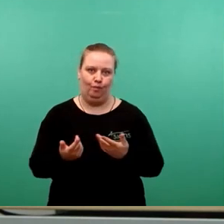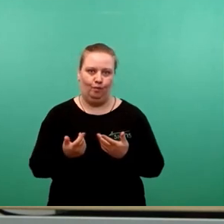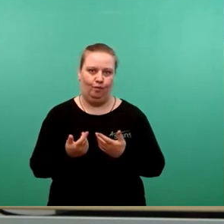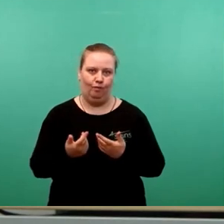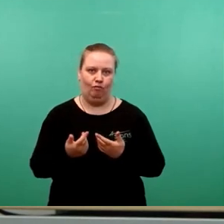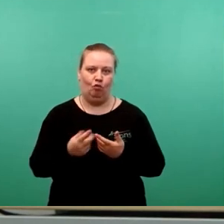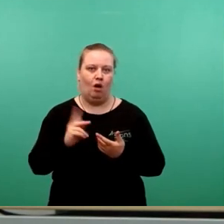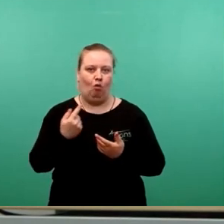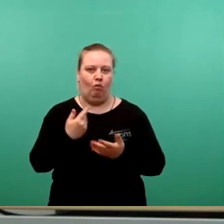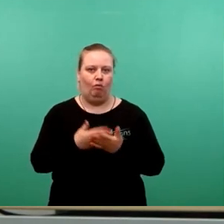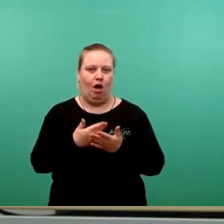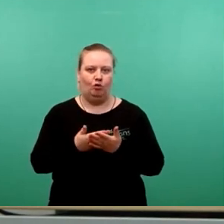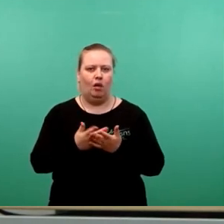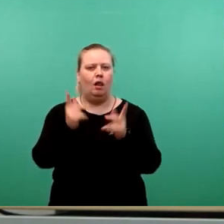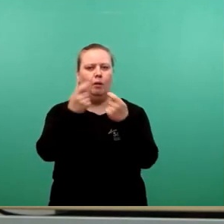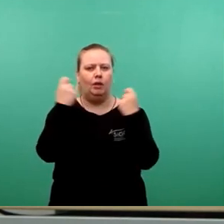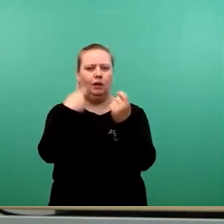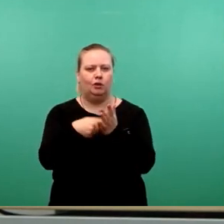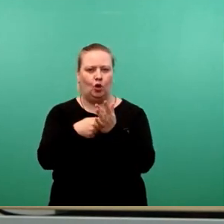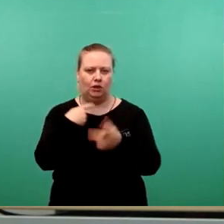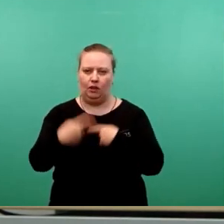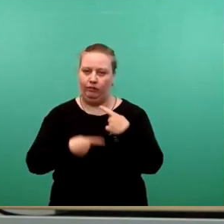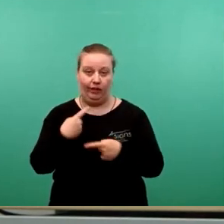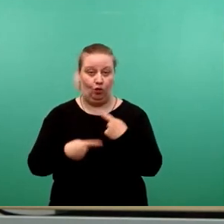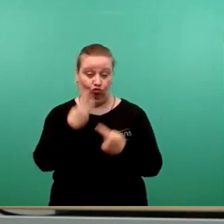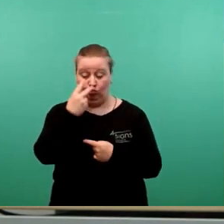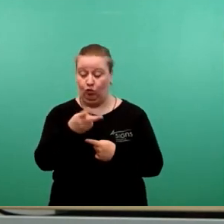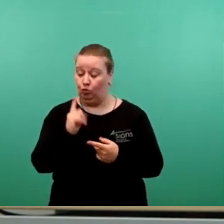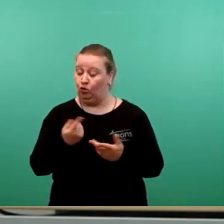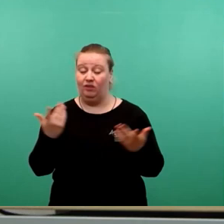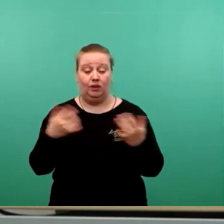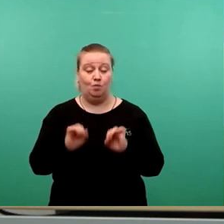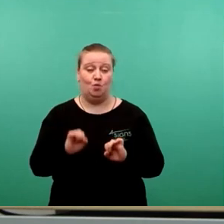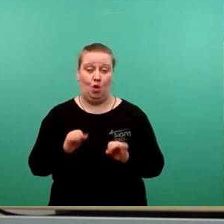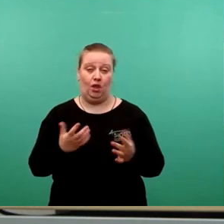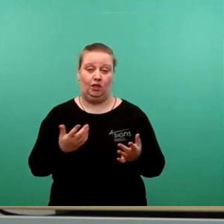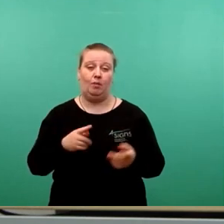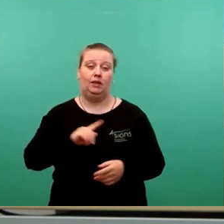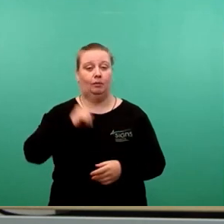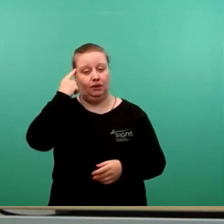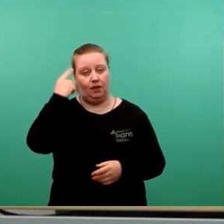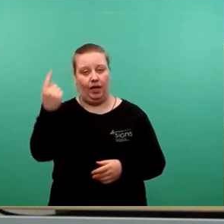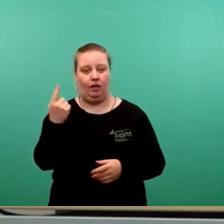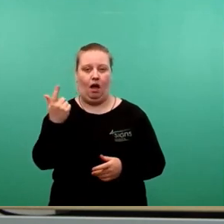sieht das ja auch in der Betriebskostenentwicklung, müssen wir uns das eben nochmal anschauen. Ich gehe davon aus, dass wir das schon spätestens bis zur